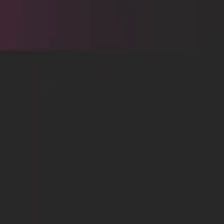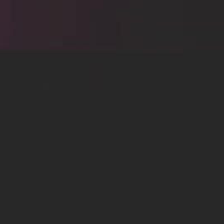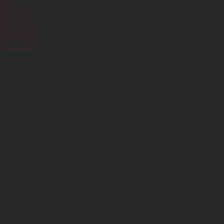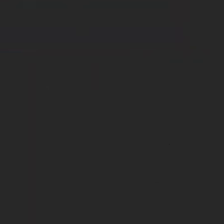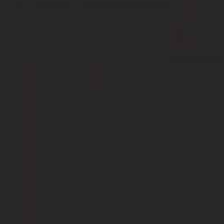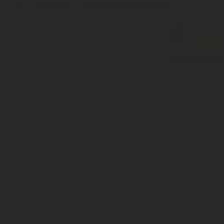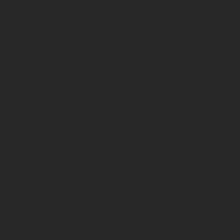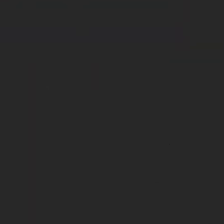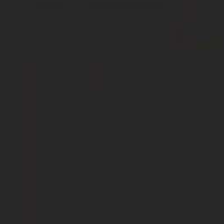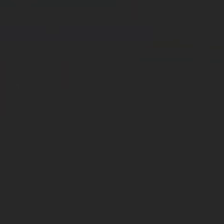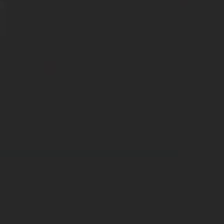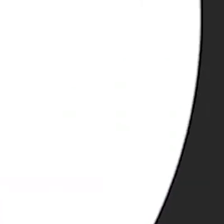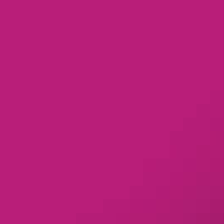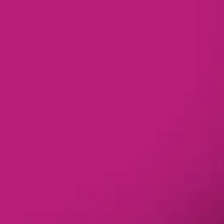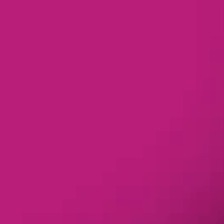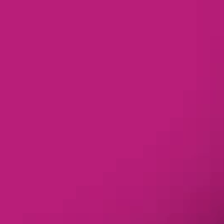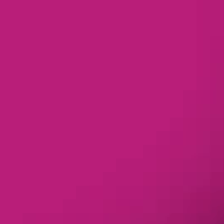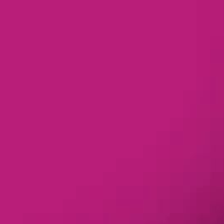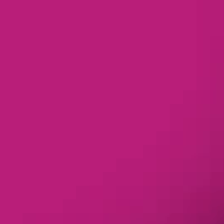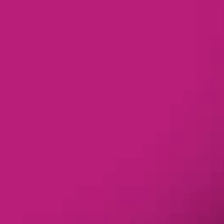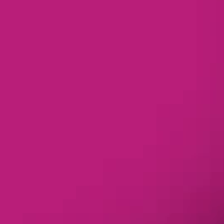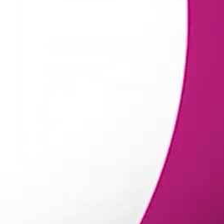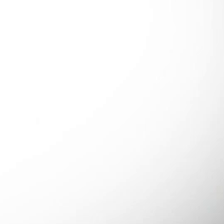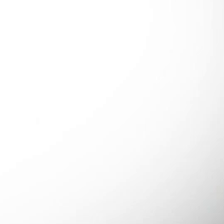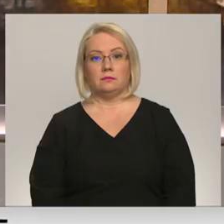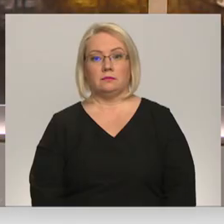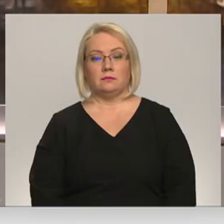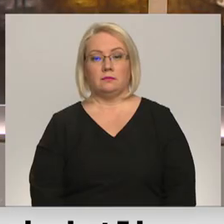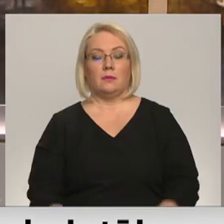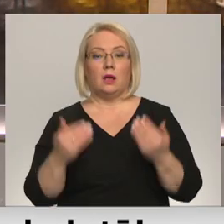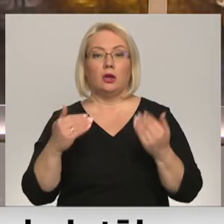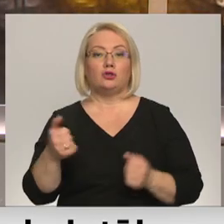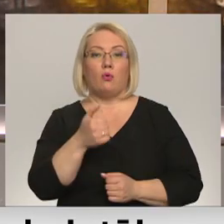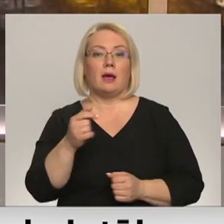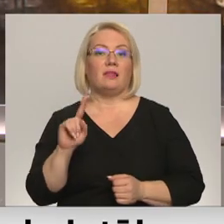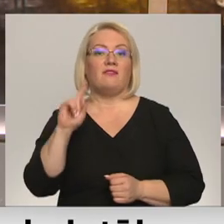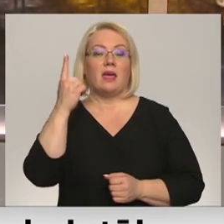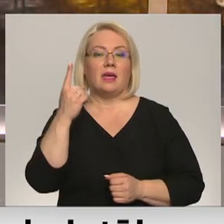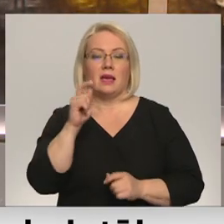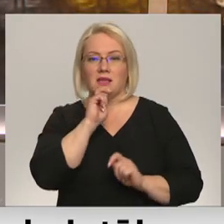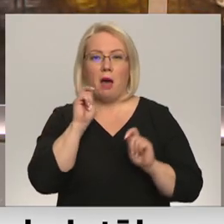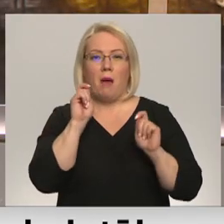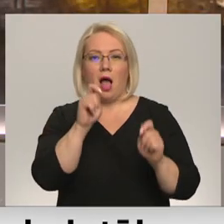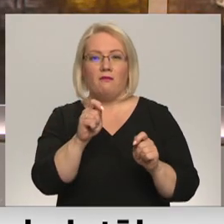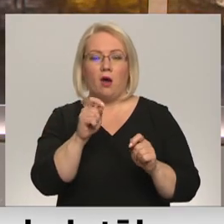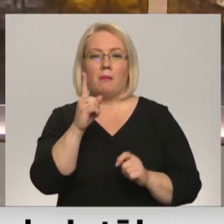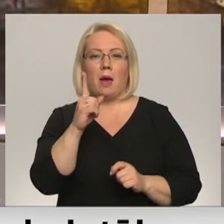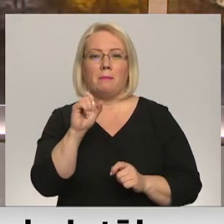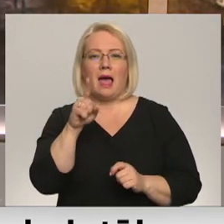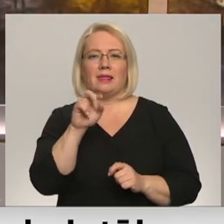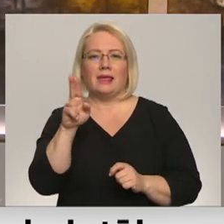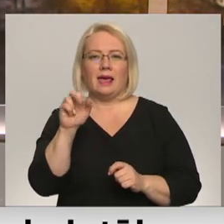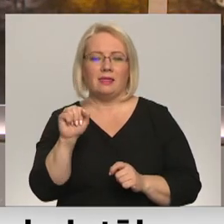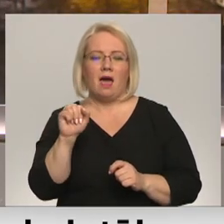Re, viss ēters ir te! Šogad vienīgais apbalvojuma Platīna Pēles saņēmējs ir